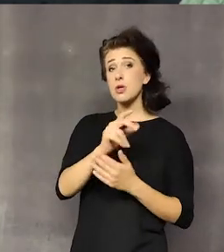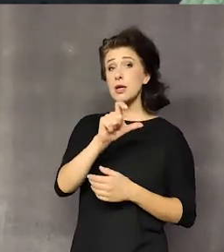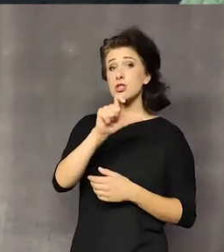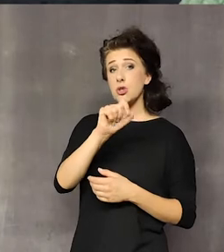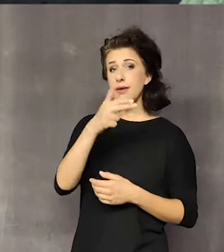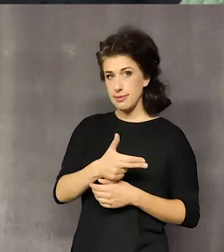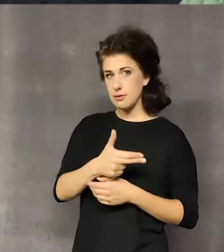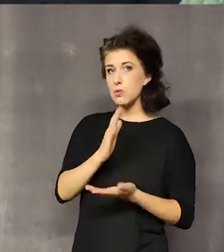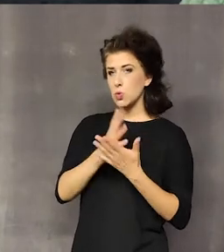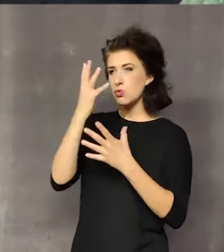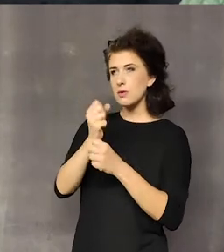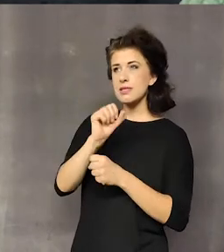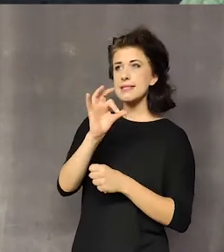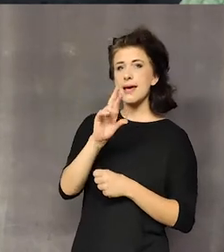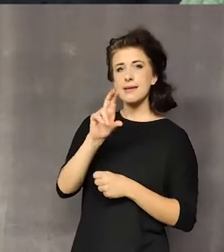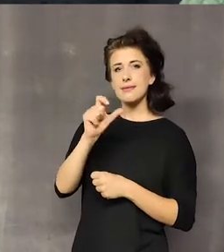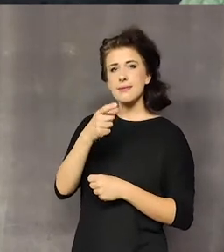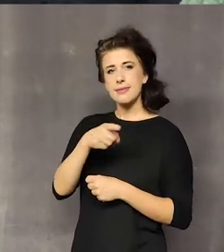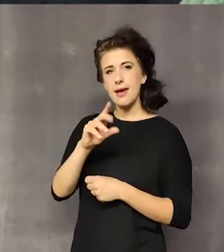serdecznik, rzepik.